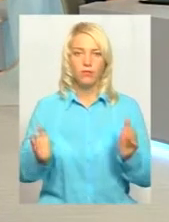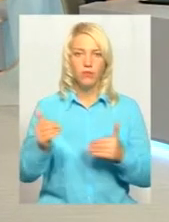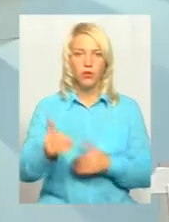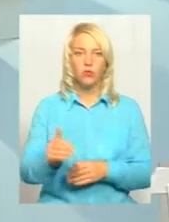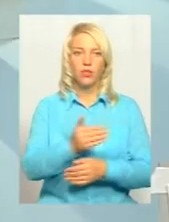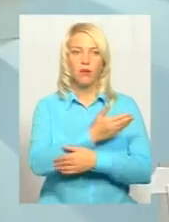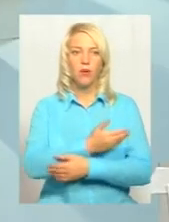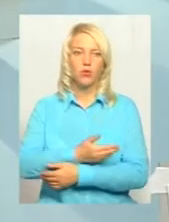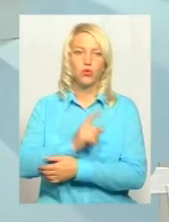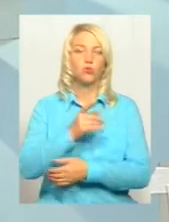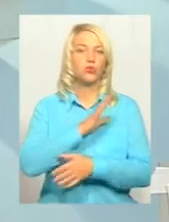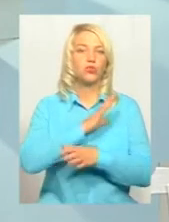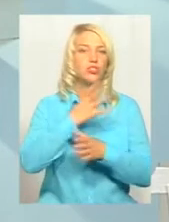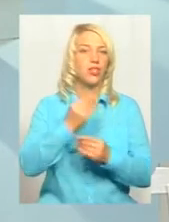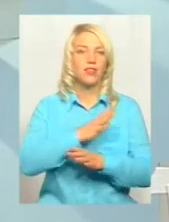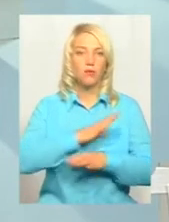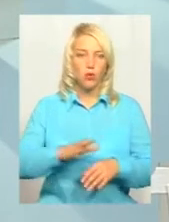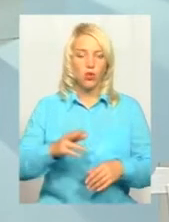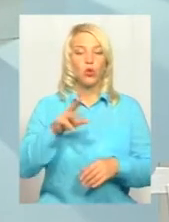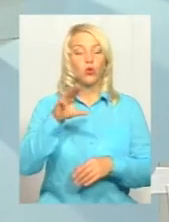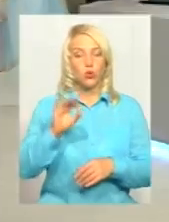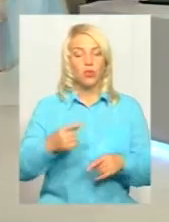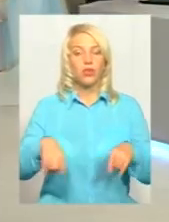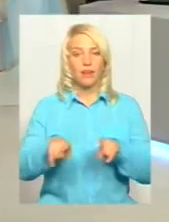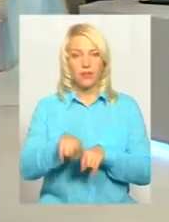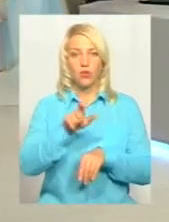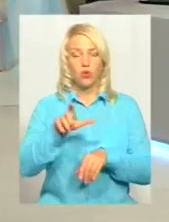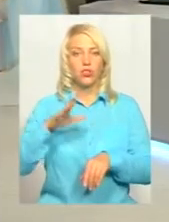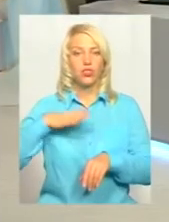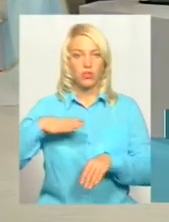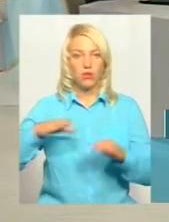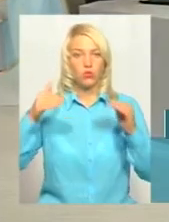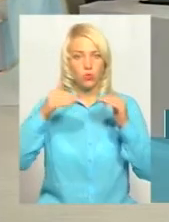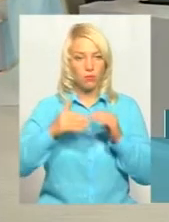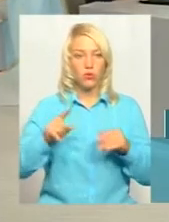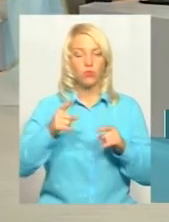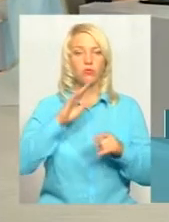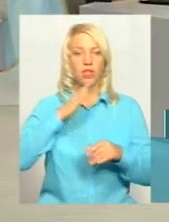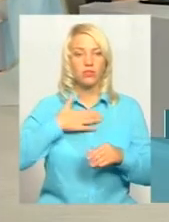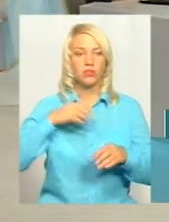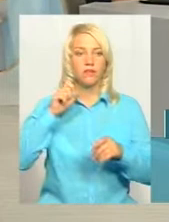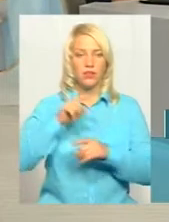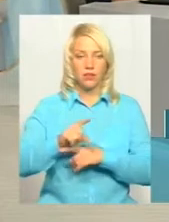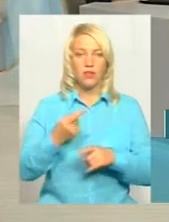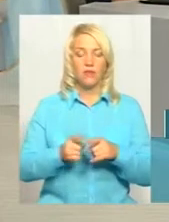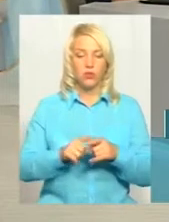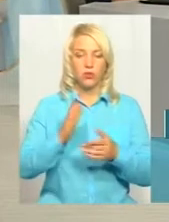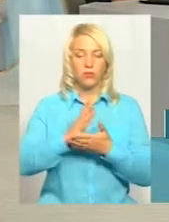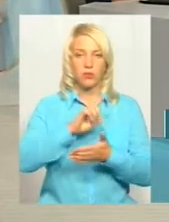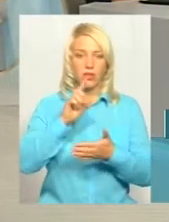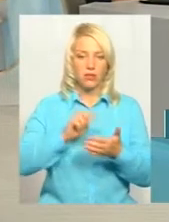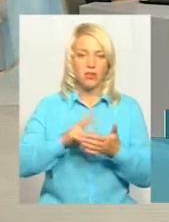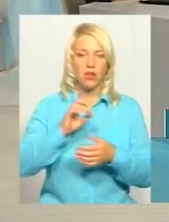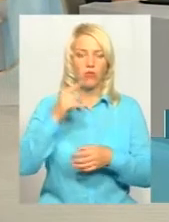що просто вони були відсутні. То вони ще вдома чекають на Звичайно. Тому зараз наше завдання, і це питання знаходиться на особливому контролі нашого голови